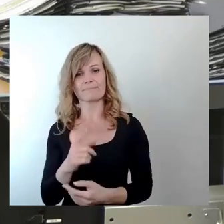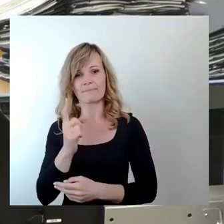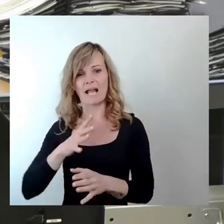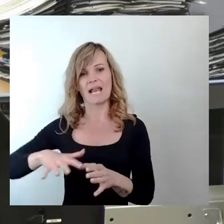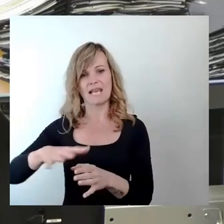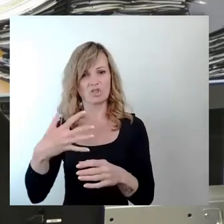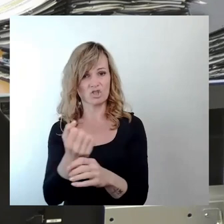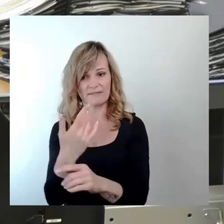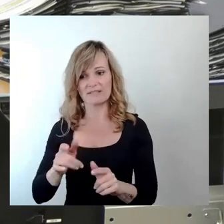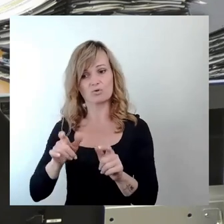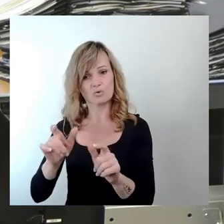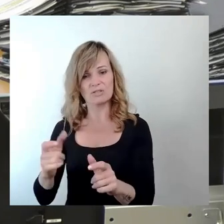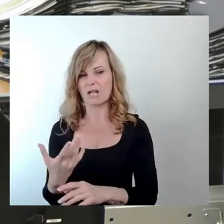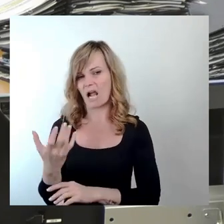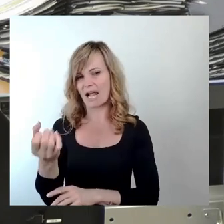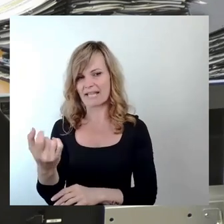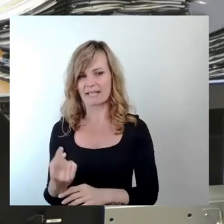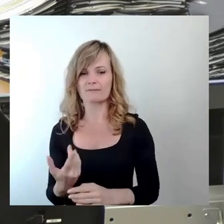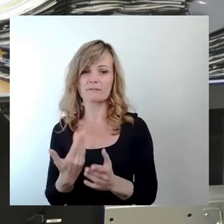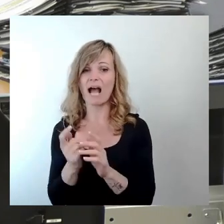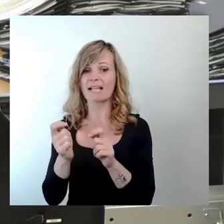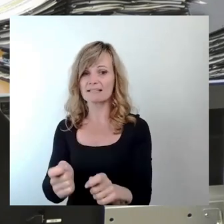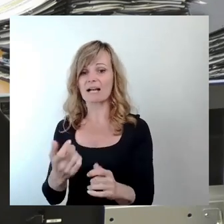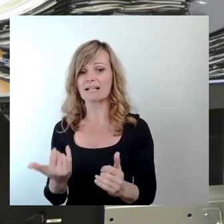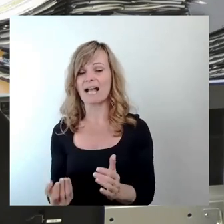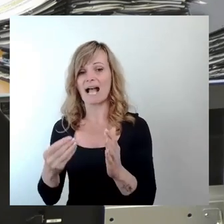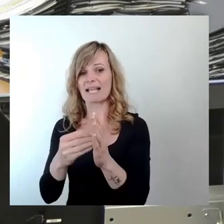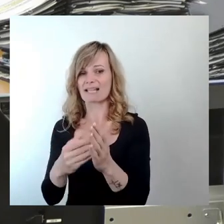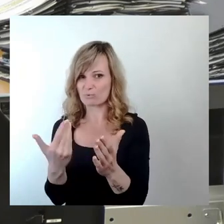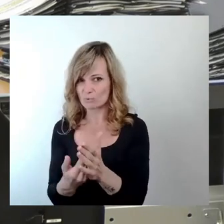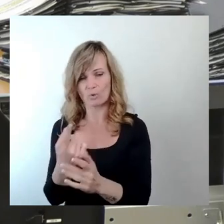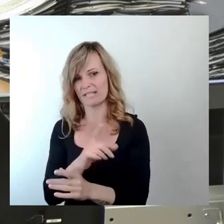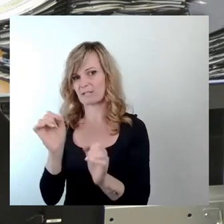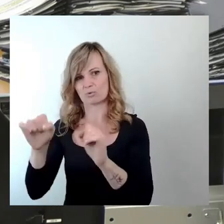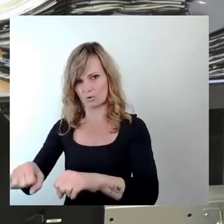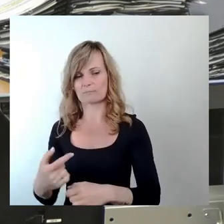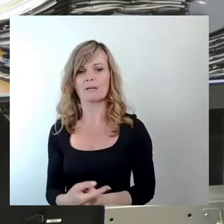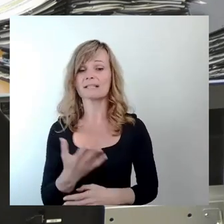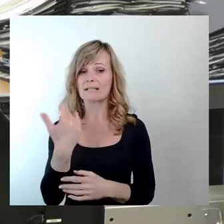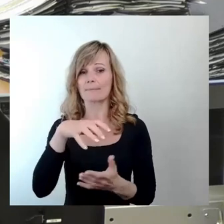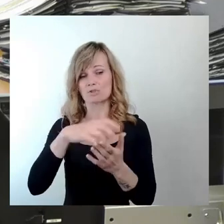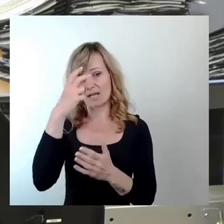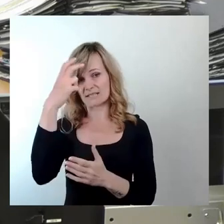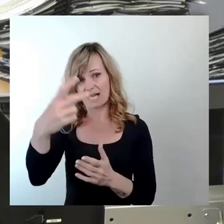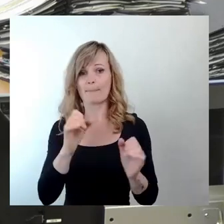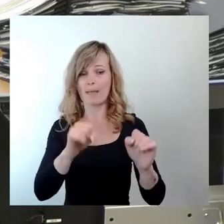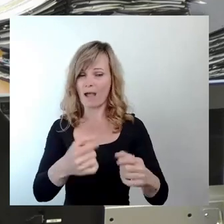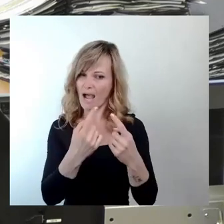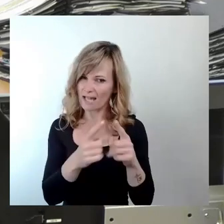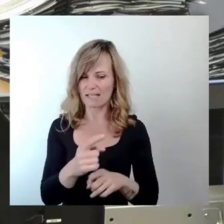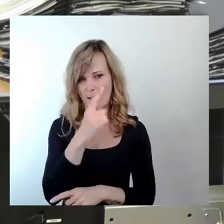und dem Antrag mit dieser Ergänzung damals nicht zugestimmt. Die Mehrheit im Stadtrat sah das anders und hat weiter die aus meiner Sicht